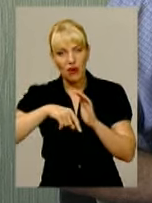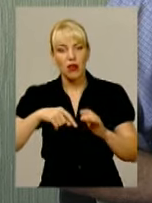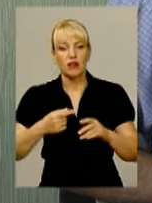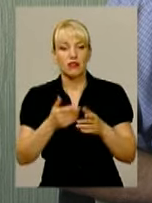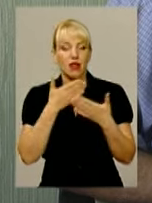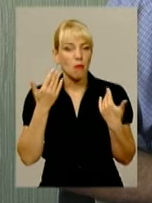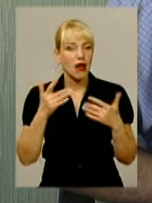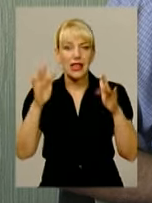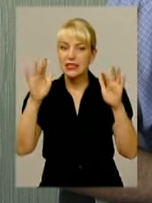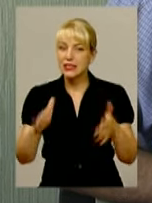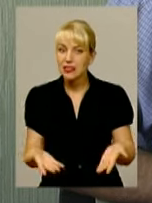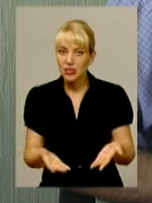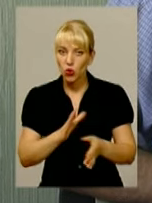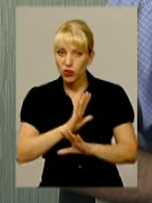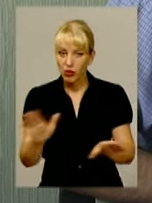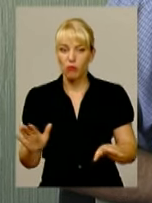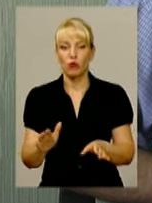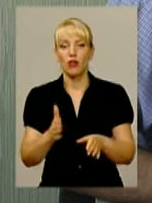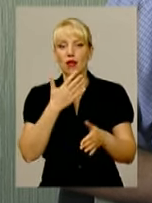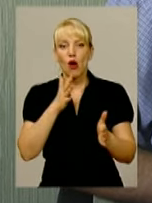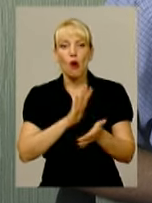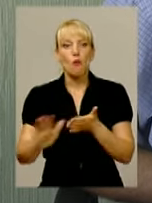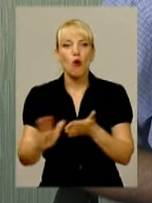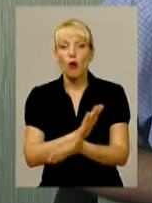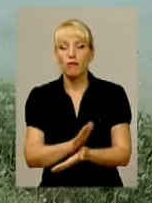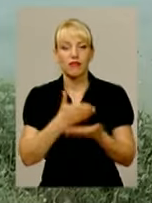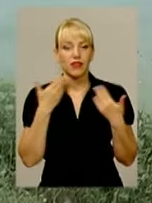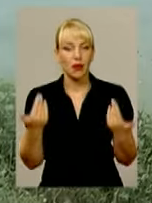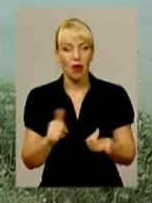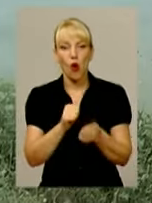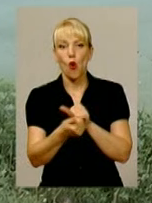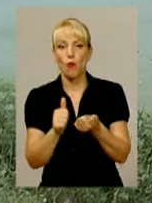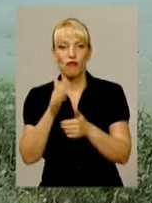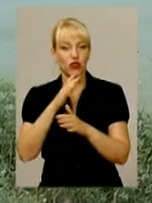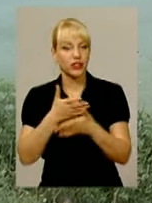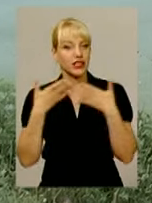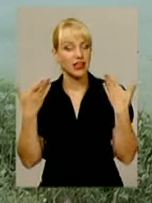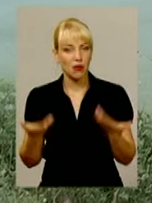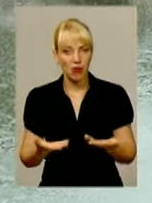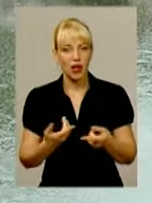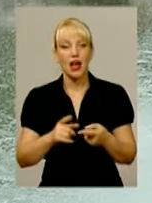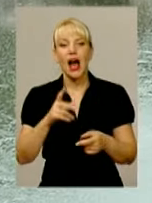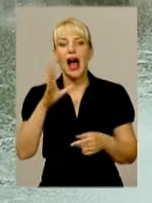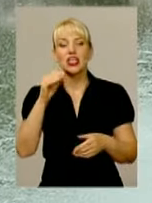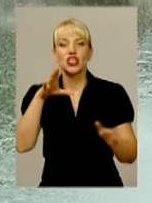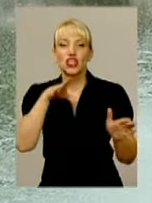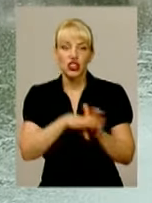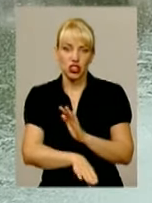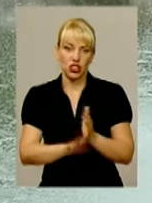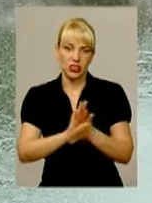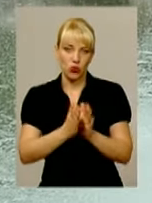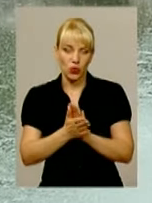повинні, нема снігу, нема промивки, нема обміну води. Ще гірша ситуація з дрібними річками. Законодавство